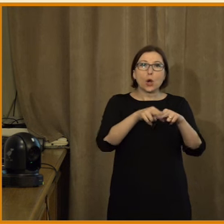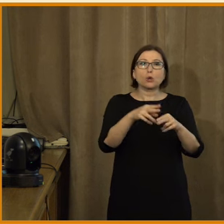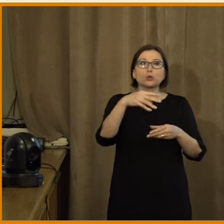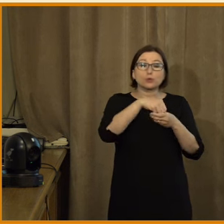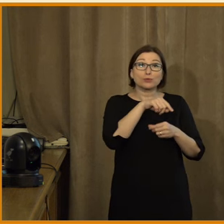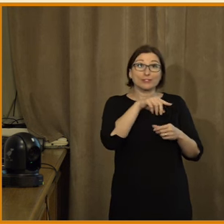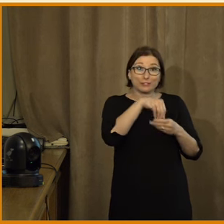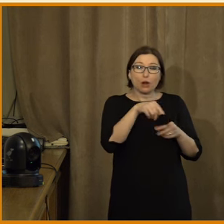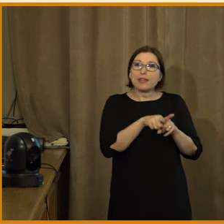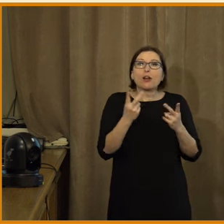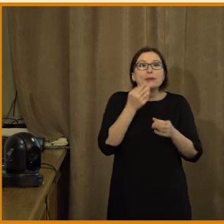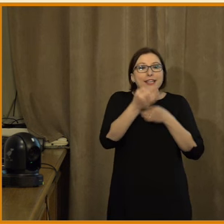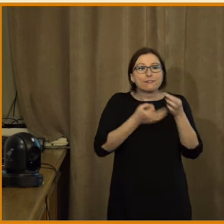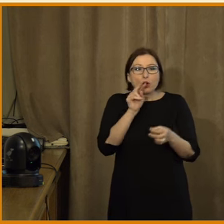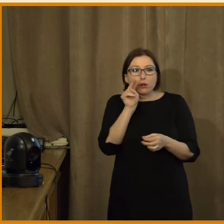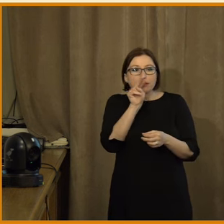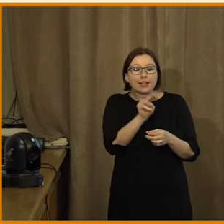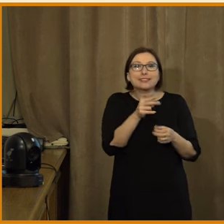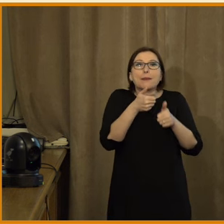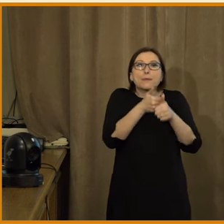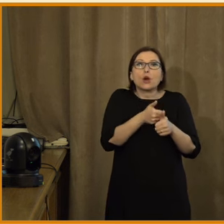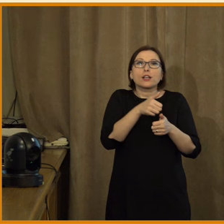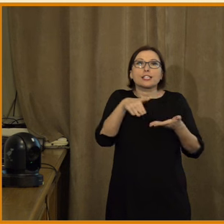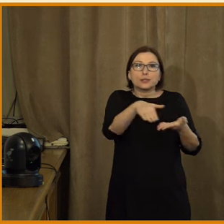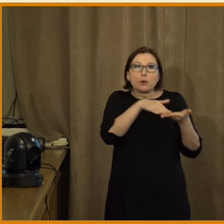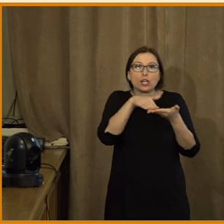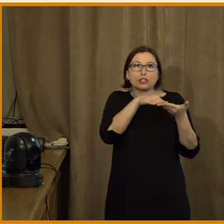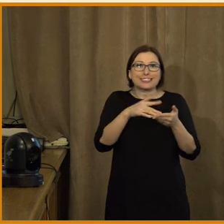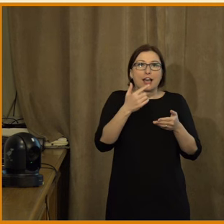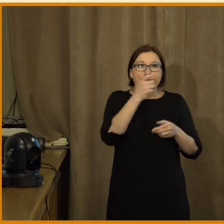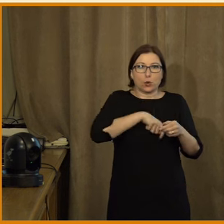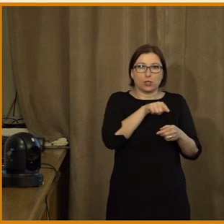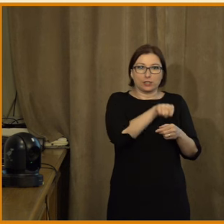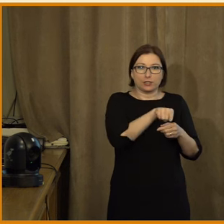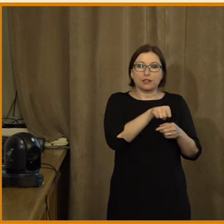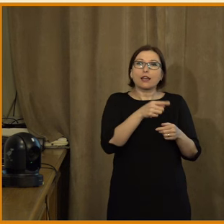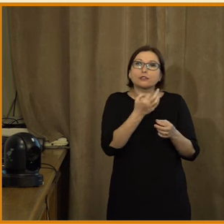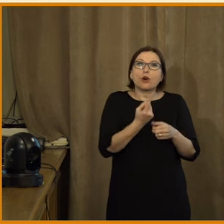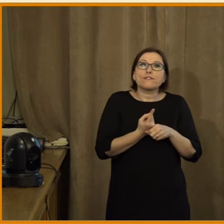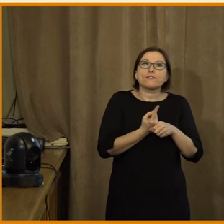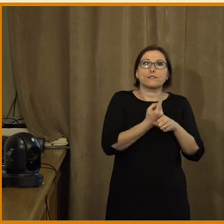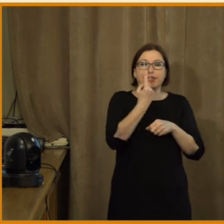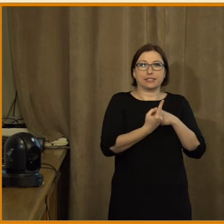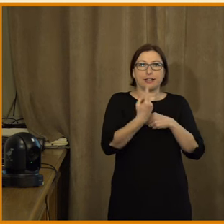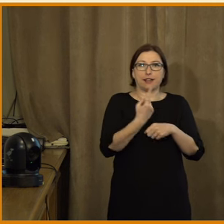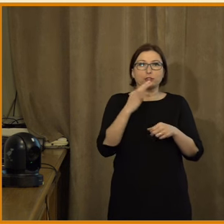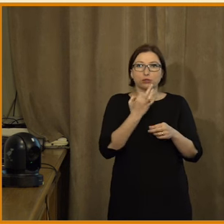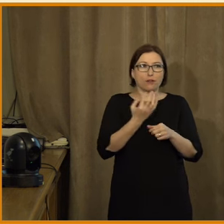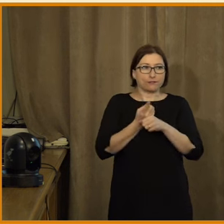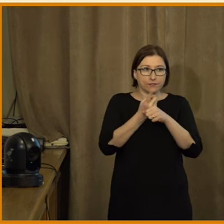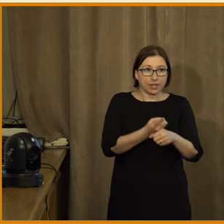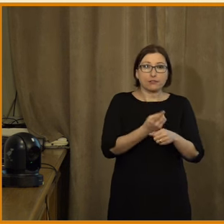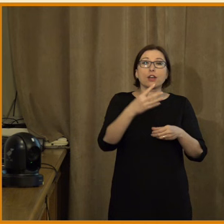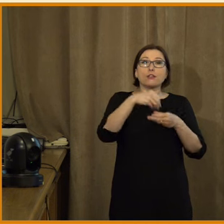dezinformacím, kde se vlastně na ně díváme z hlediska nějaké jejich společenské sociální funkce. Já jsem tady vypíchla dva